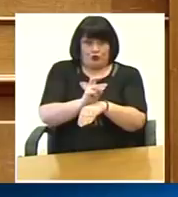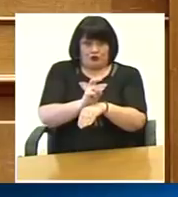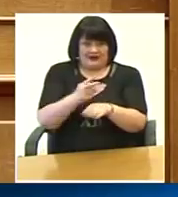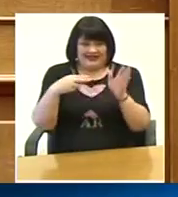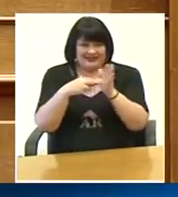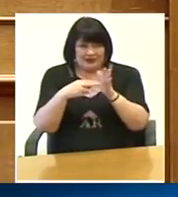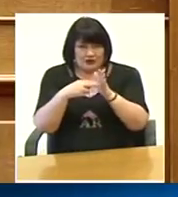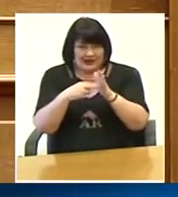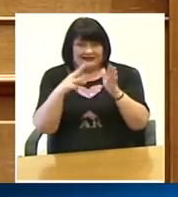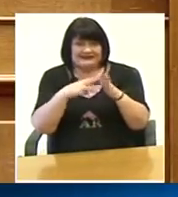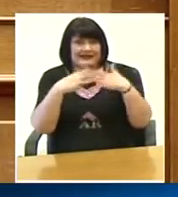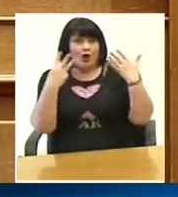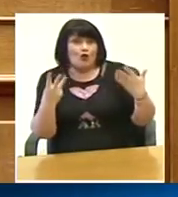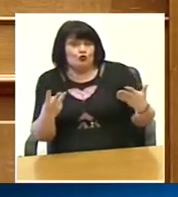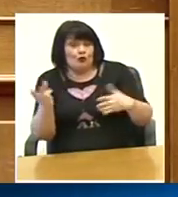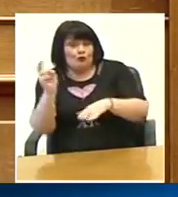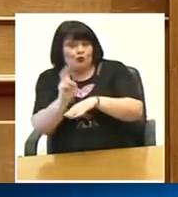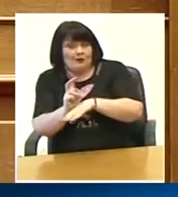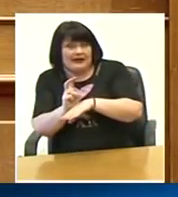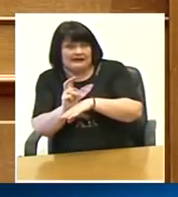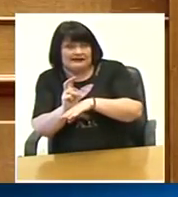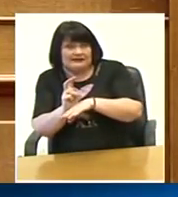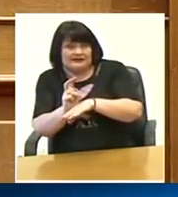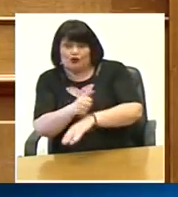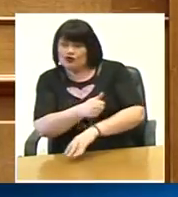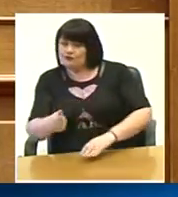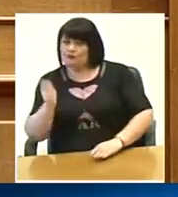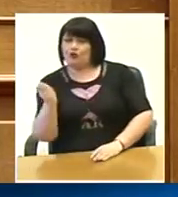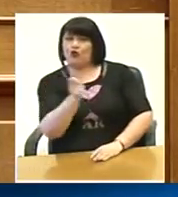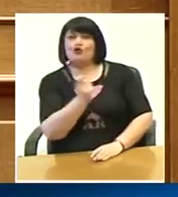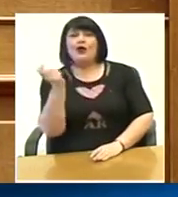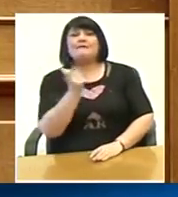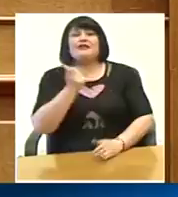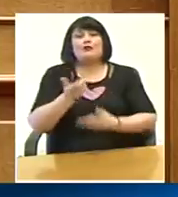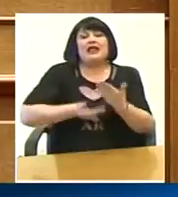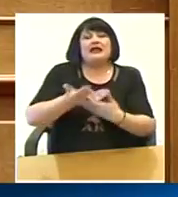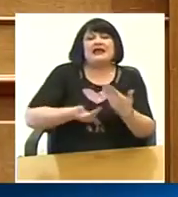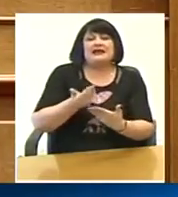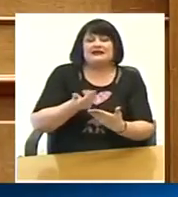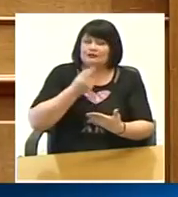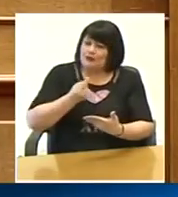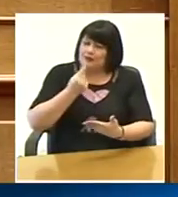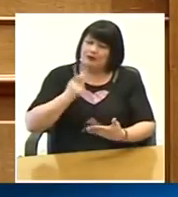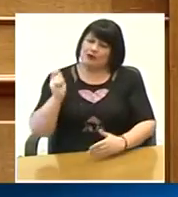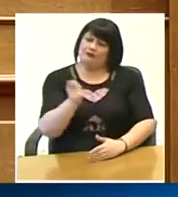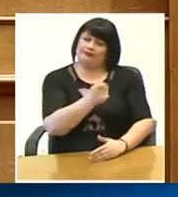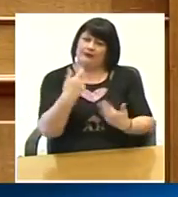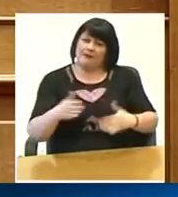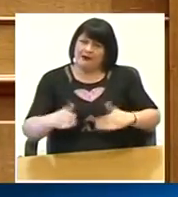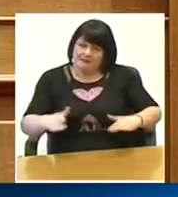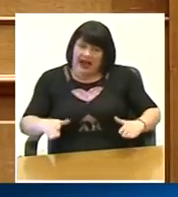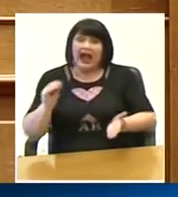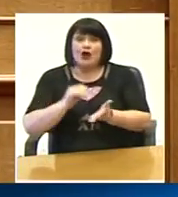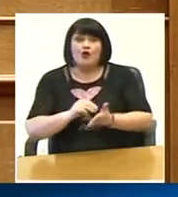από το υπερπλεώνασμα του 2018 δεν δώσαμε μόνο επίδομα αλληλεγγύης και όλα αυτά που είπαμε δώσαμε και